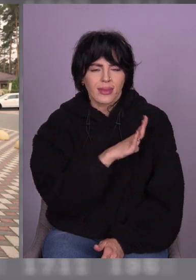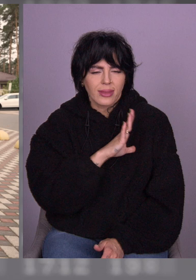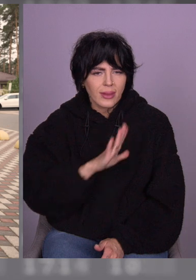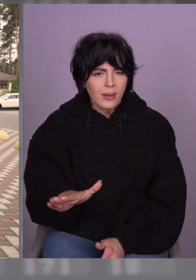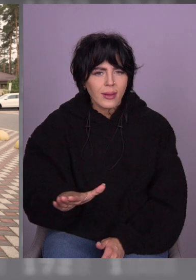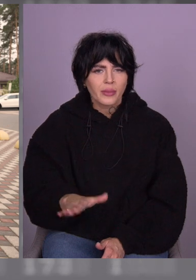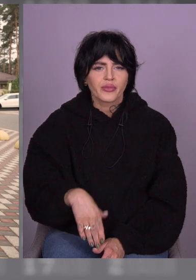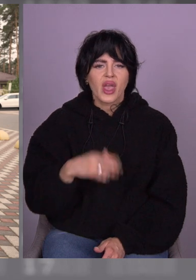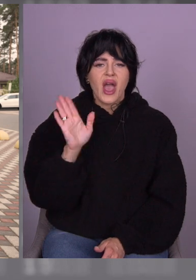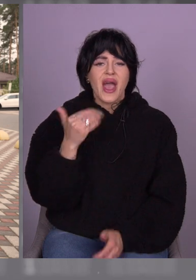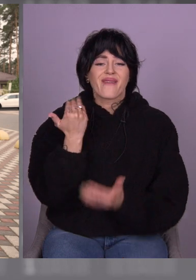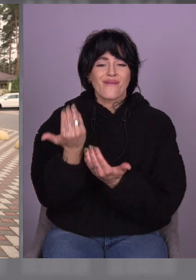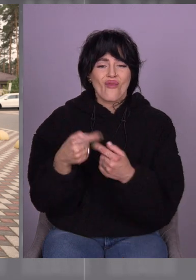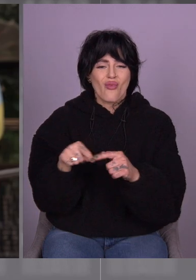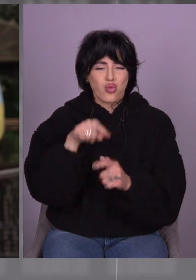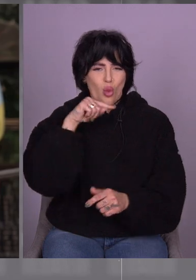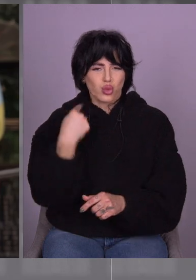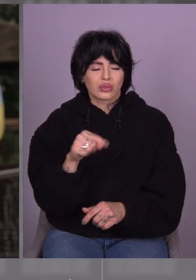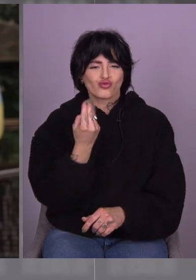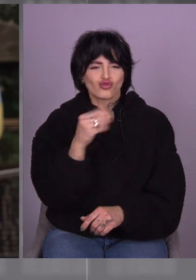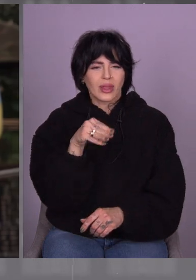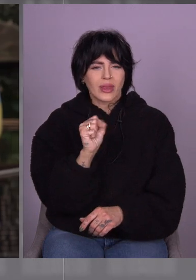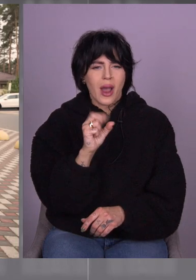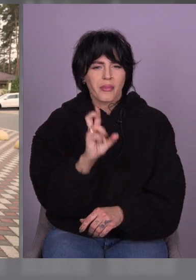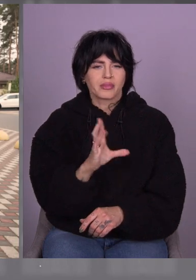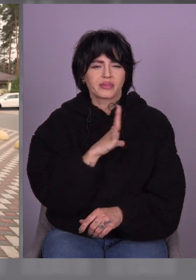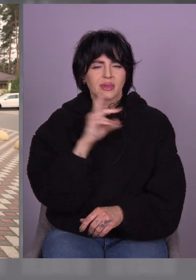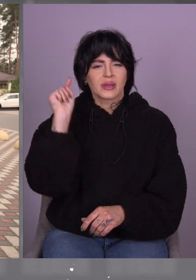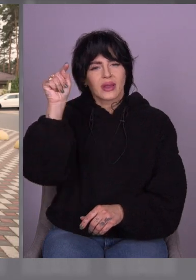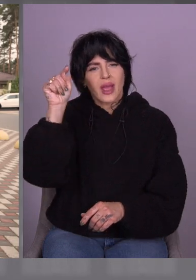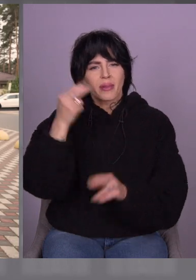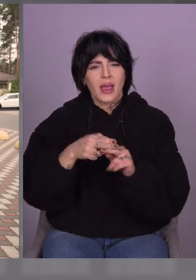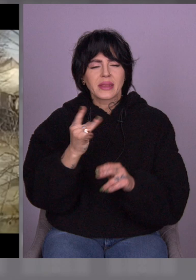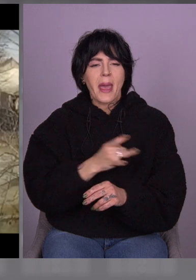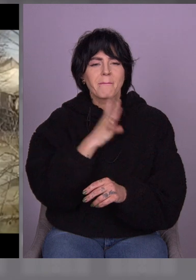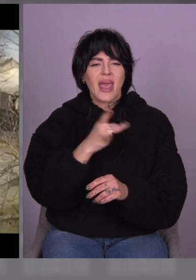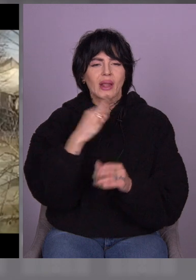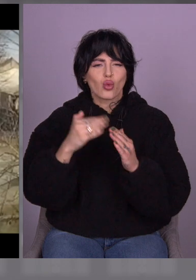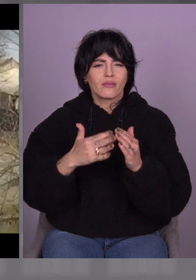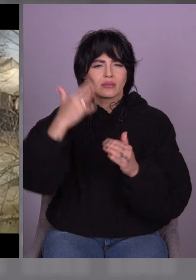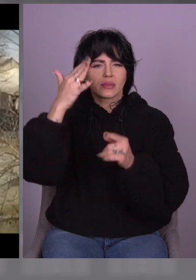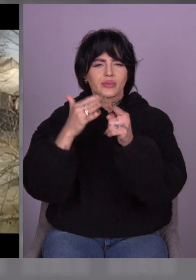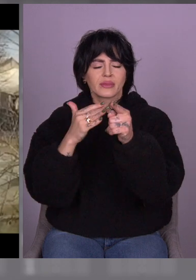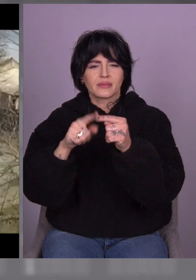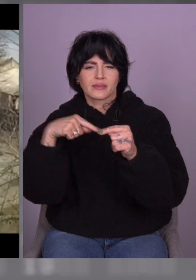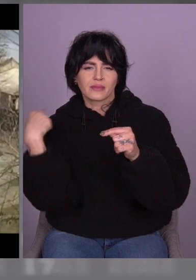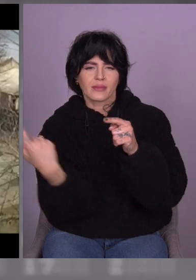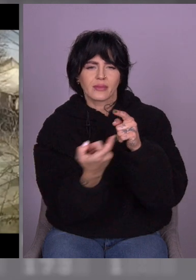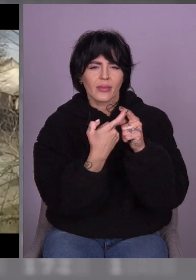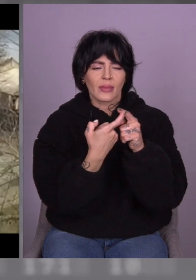Їхній штаб, мабуть, я так думаю, в перших днях був за цим білим будиночком, тому що звідти